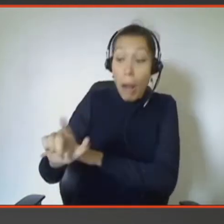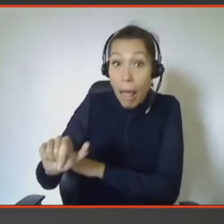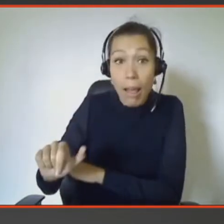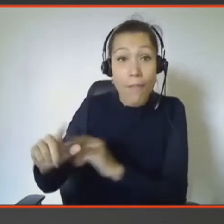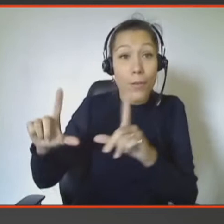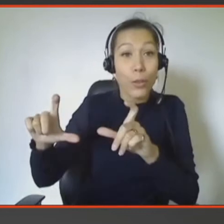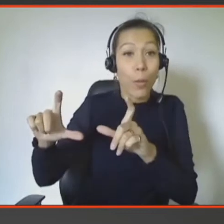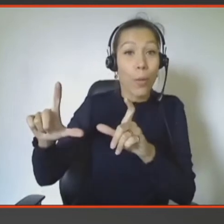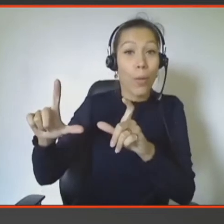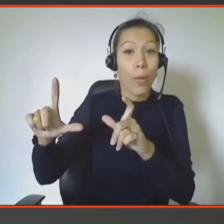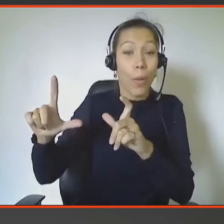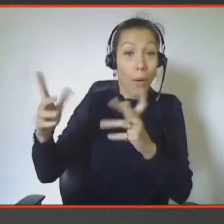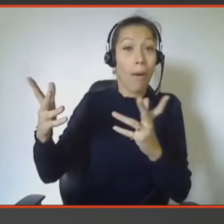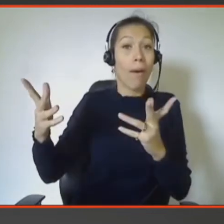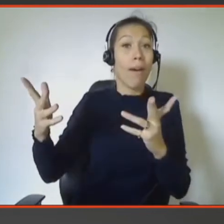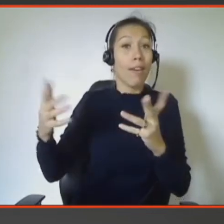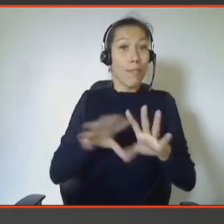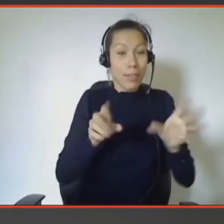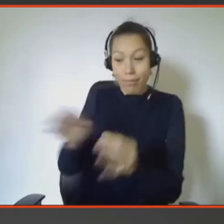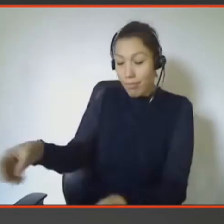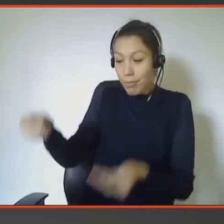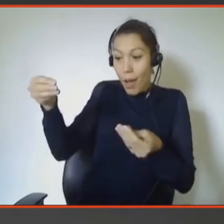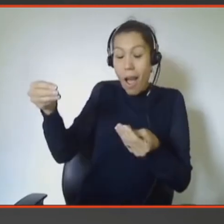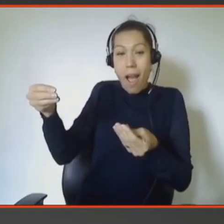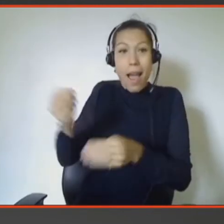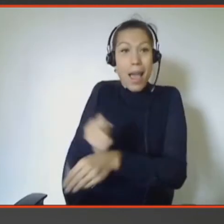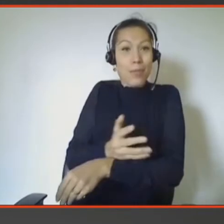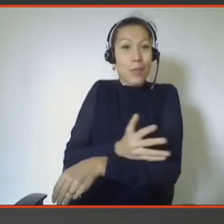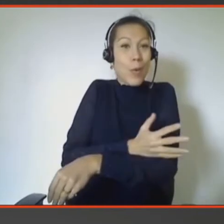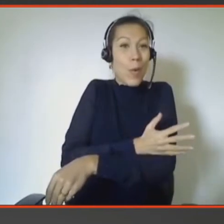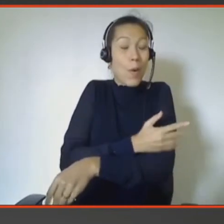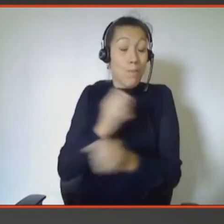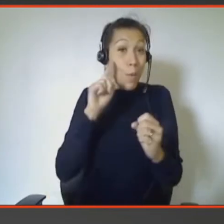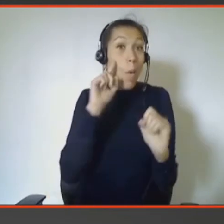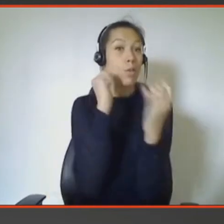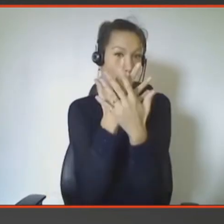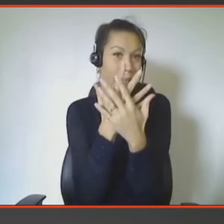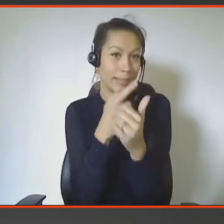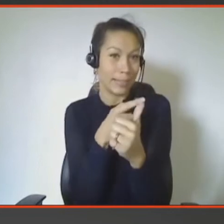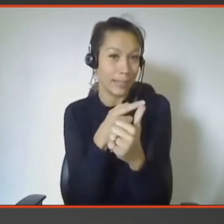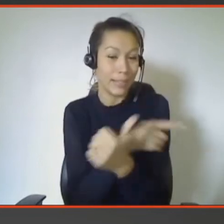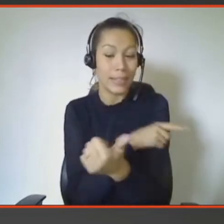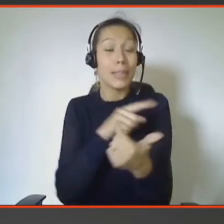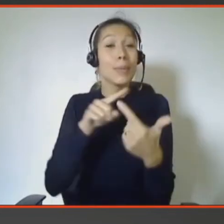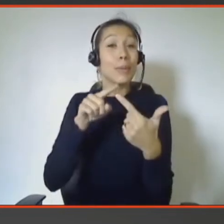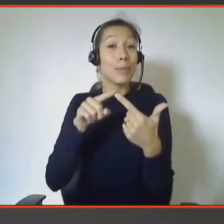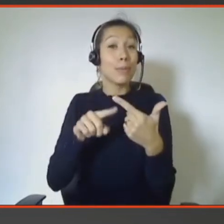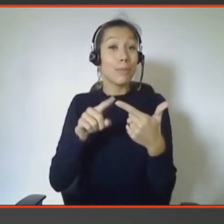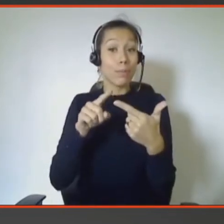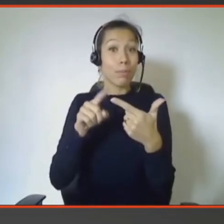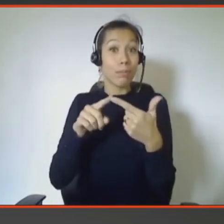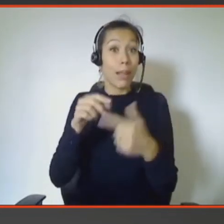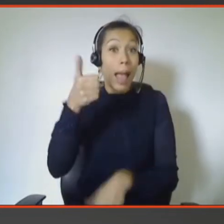Et là, au moment de la découverte, c'est genre l'émotion, premièrement, parce que c'est comme une surprise, mais deuxièmement, c'est parce que aussi, vous avez un seul souvenir.